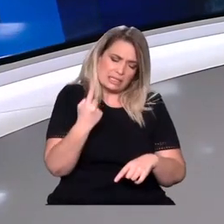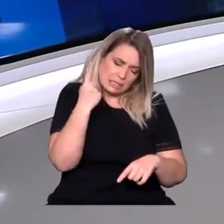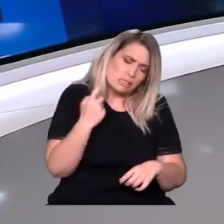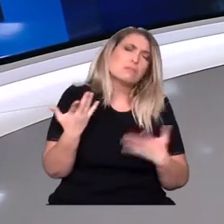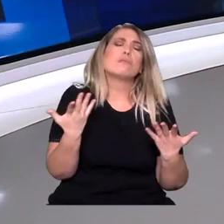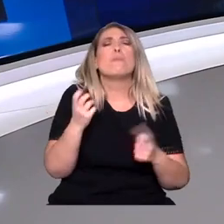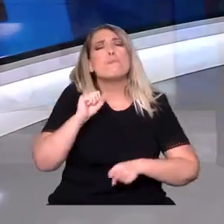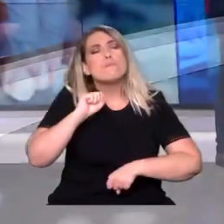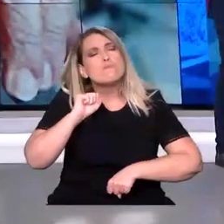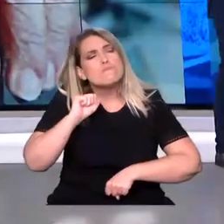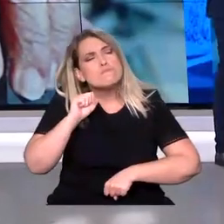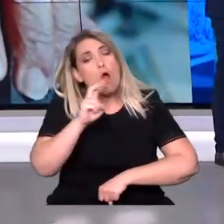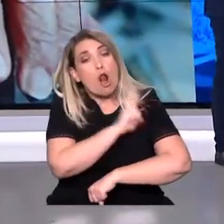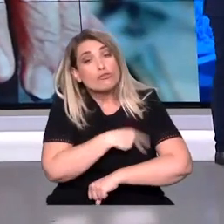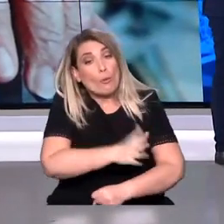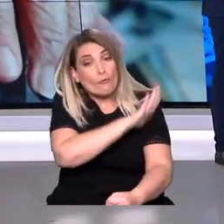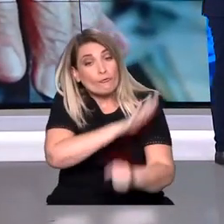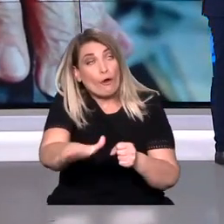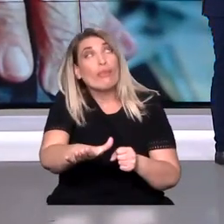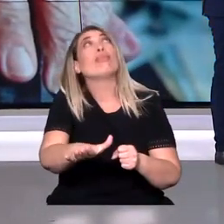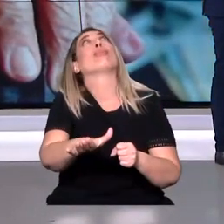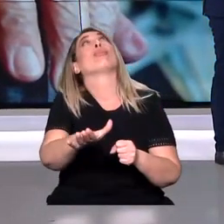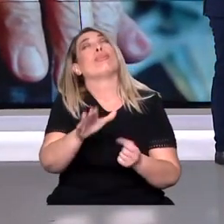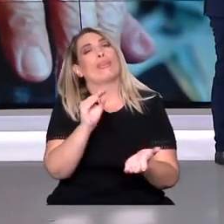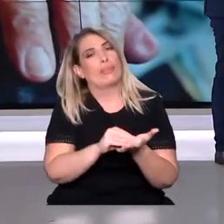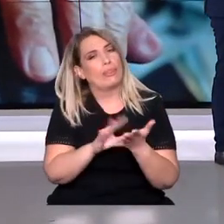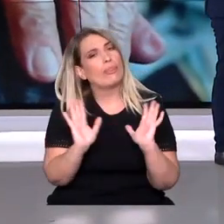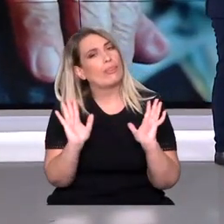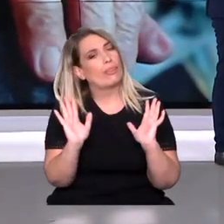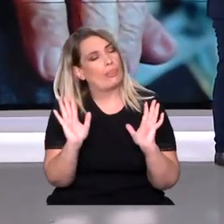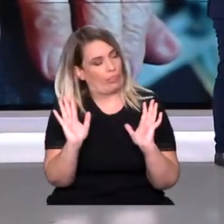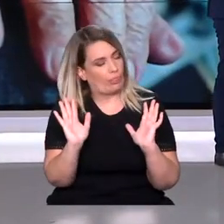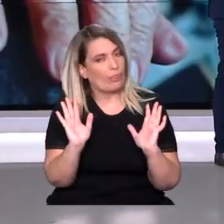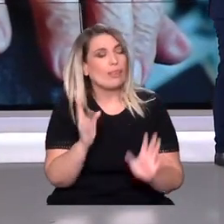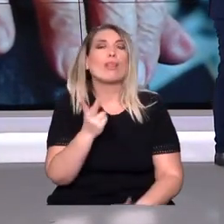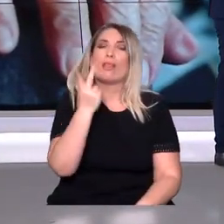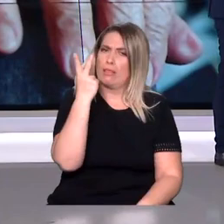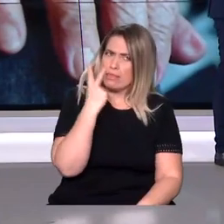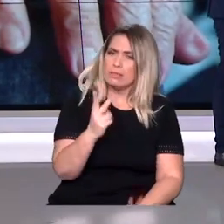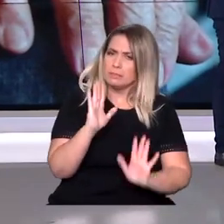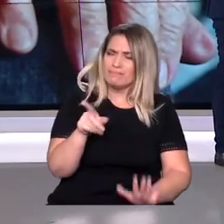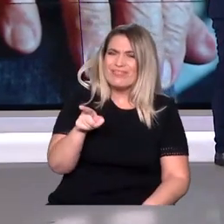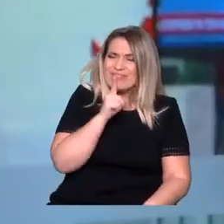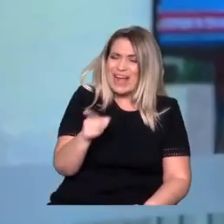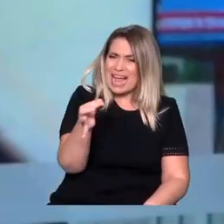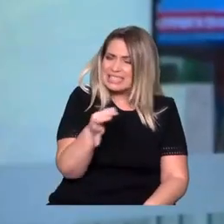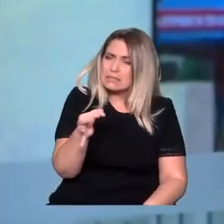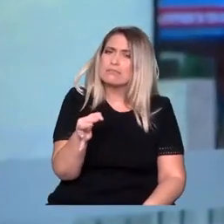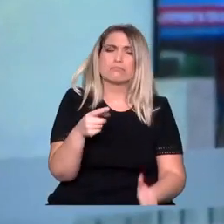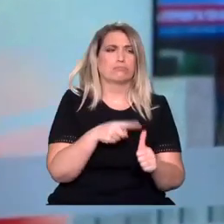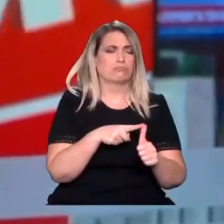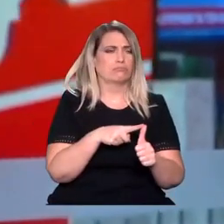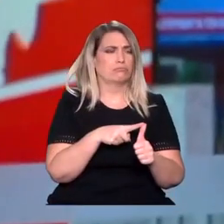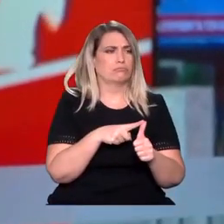Πού κάνει την προσπάθειά της, πού έχει όμως μέσα. Χτες δεν είναι ότι δεν είχαμε. Και ελικόπτερο είχαμε και μπορούσε να πάει.